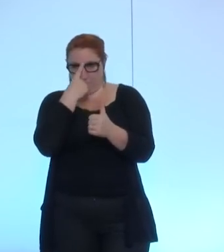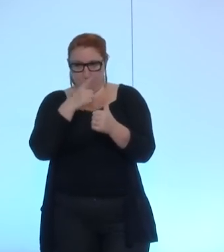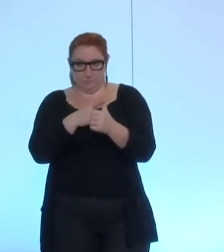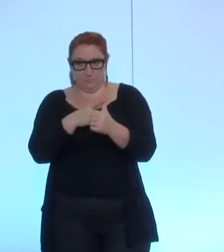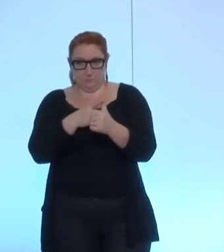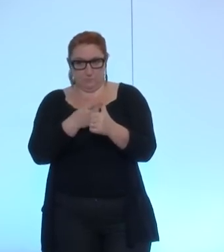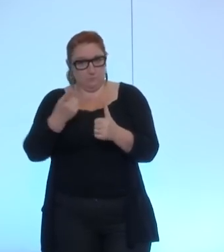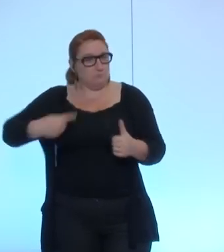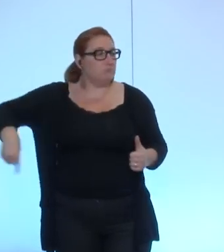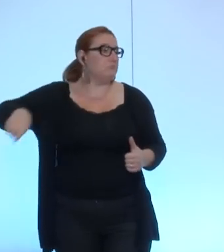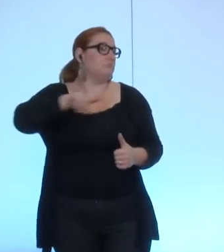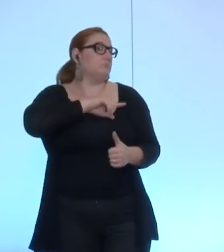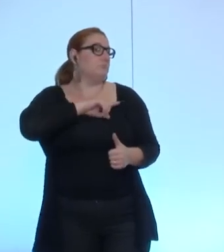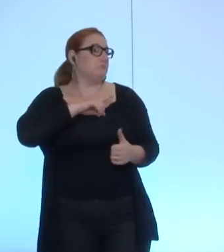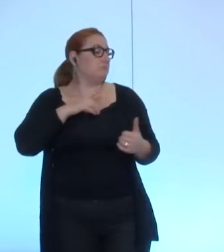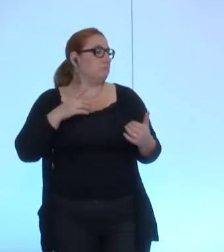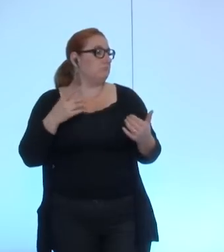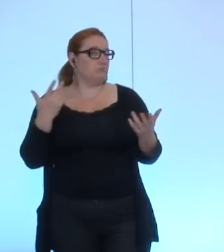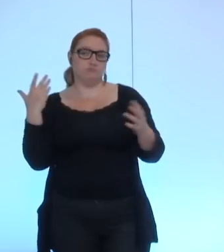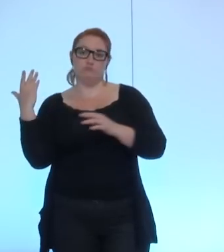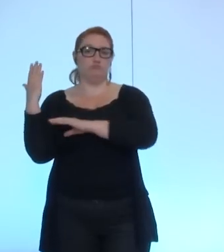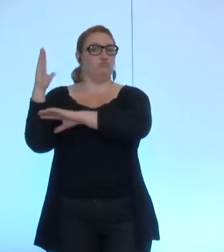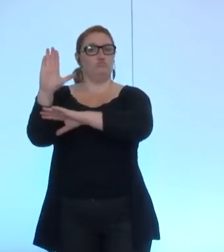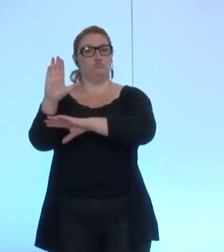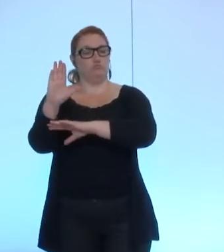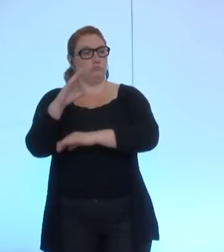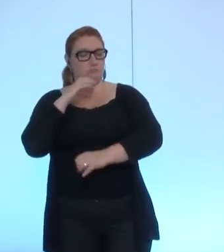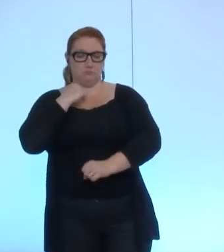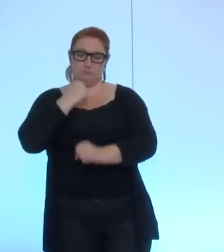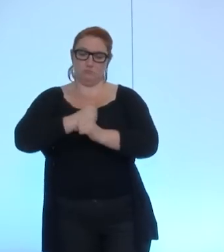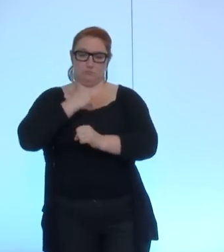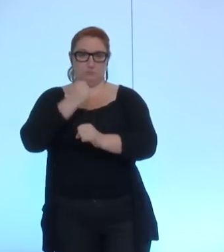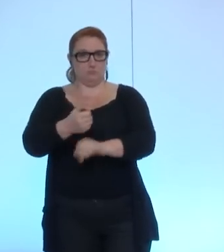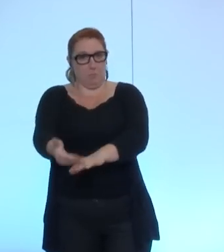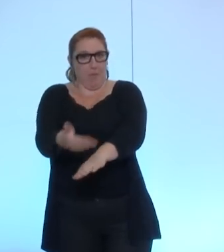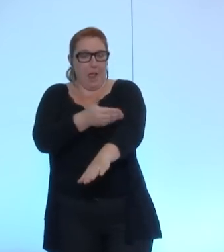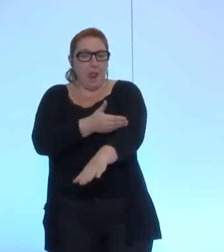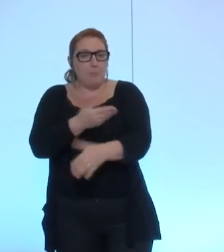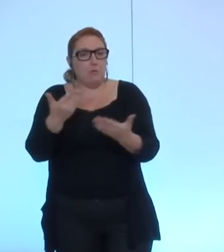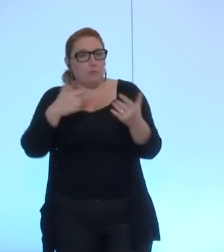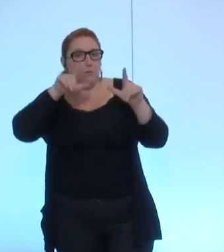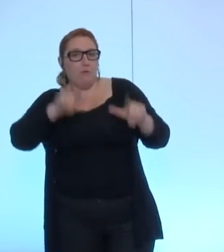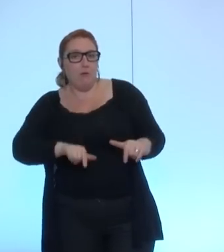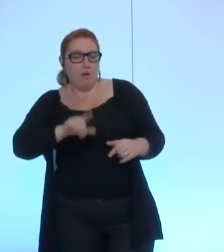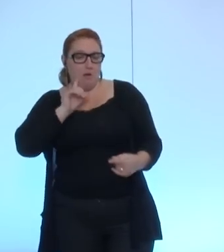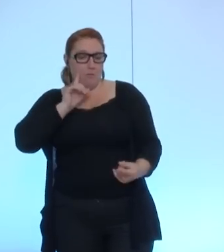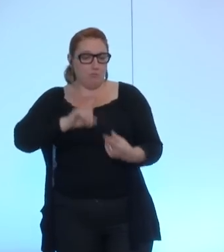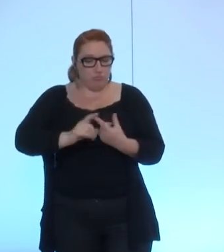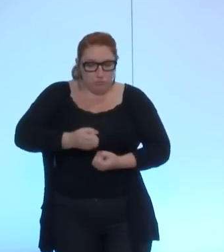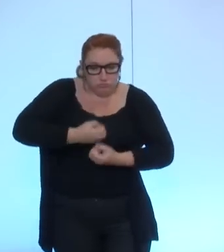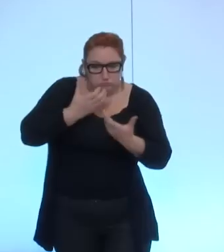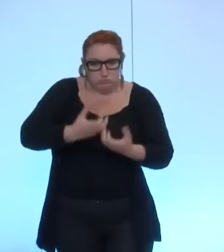nous faisons tous preuve d'un travail préalable pour choisir nos mots